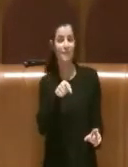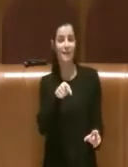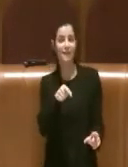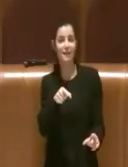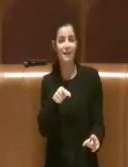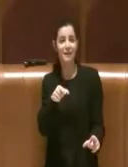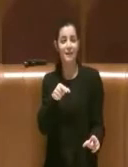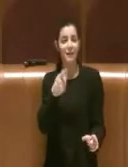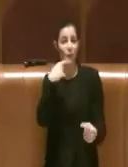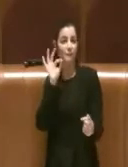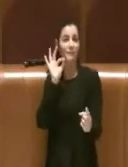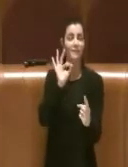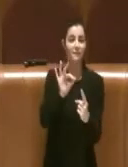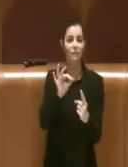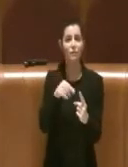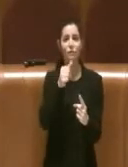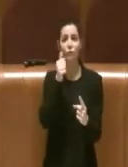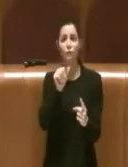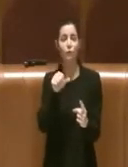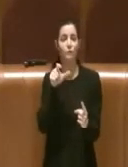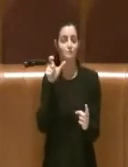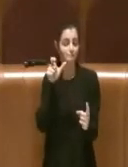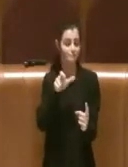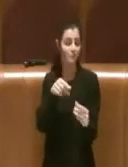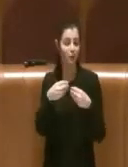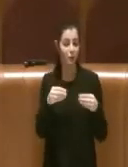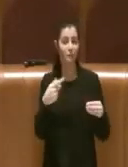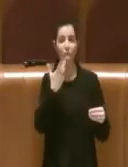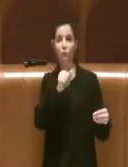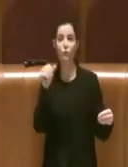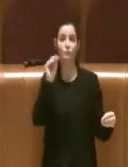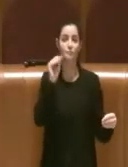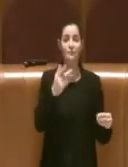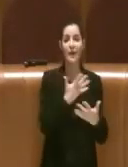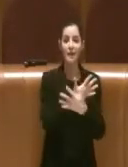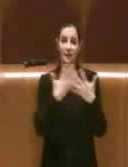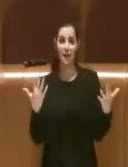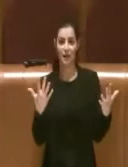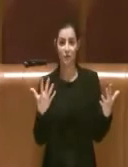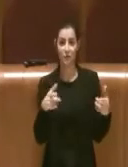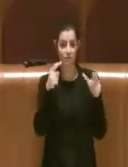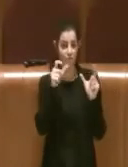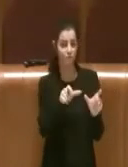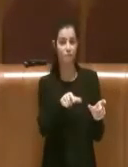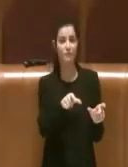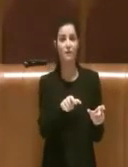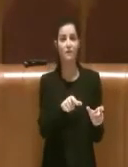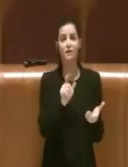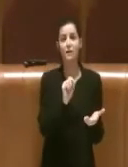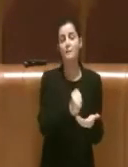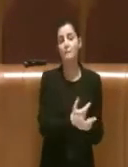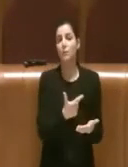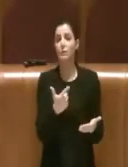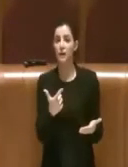Non voglio essere strumentale, chiedo soltanto che ci sia chiarezza su aspetti che sono fondamentali